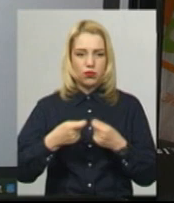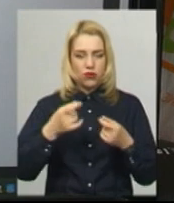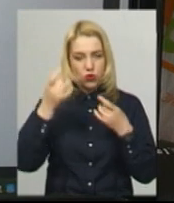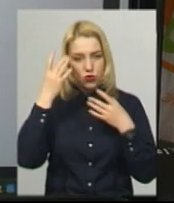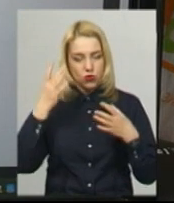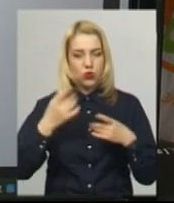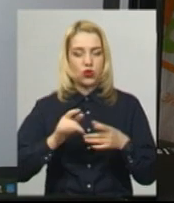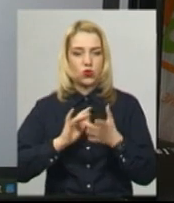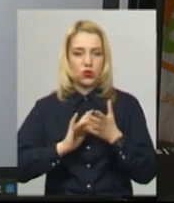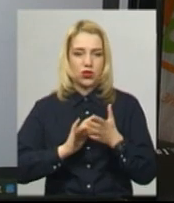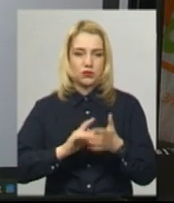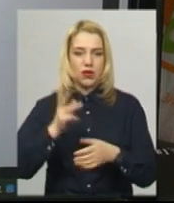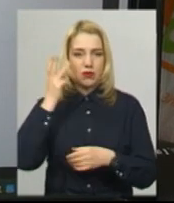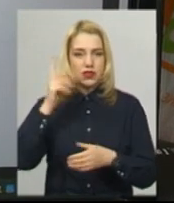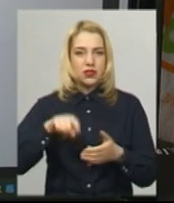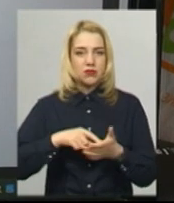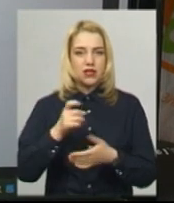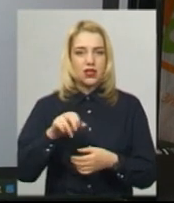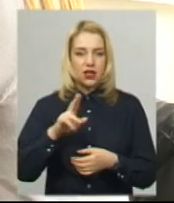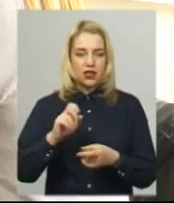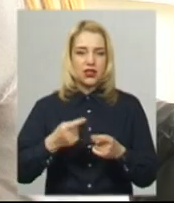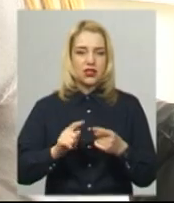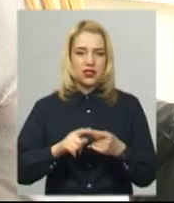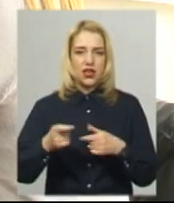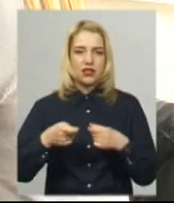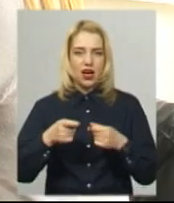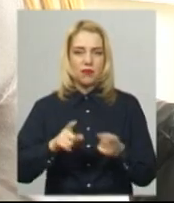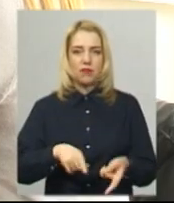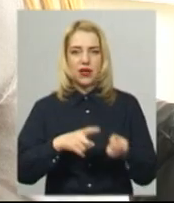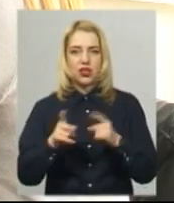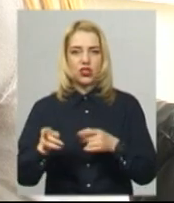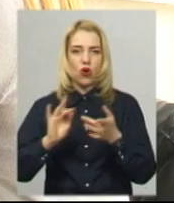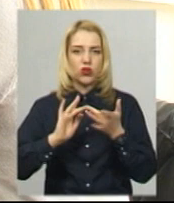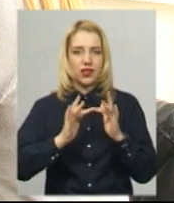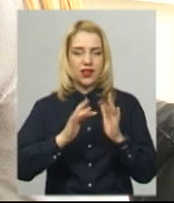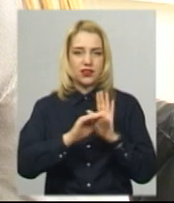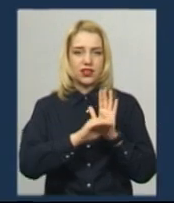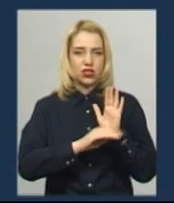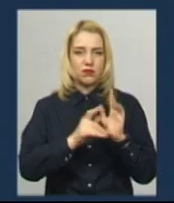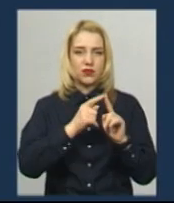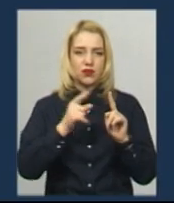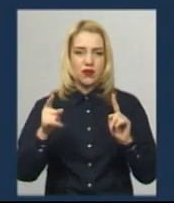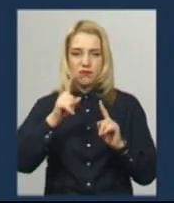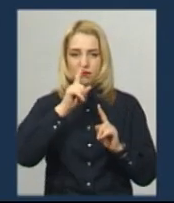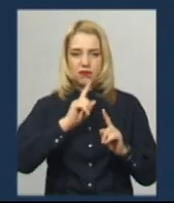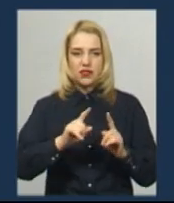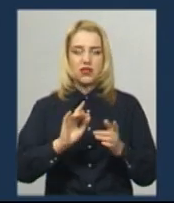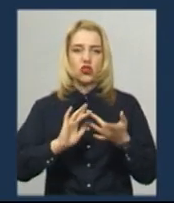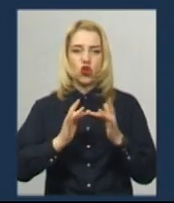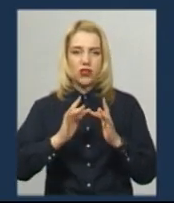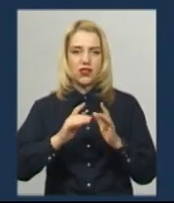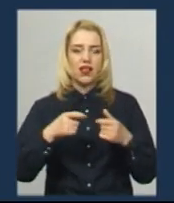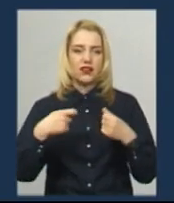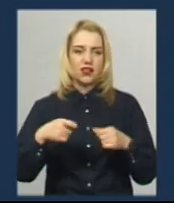Хмельницької міської ради Артем Ромасюков, Великодній ярмарок перейшов в онлайн режим і буде тривати протягом місяця. Онлайн ярмарок